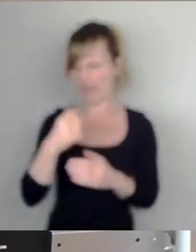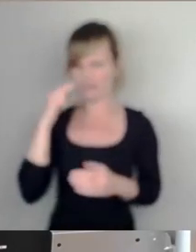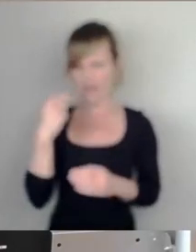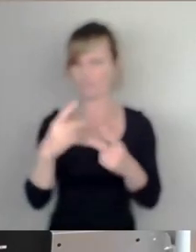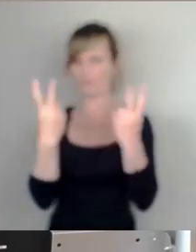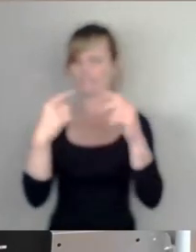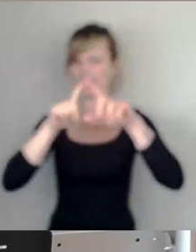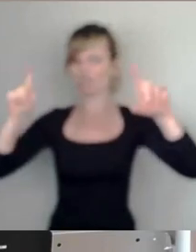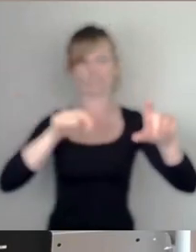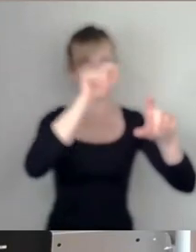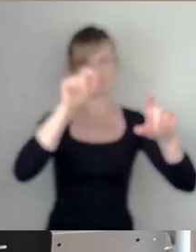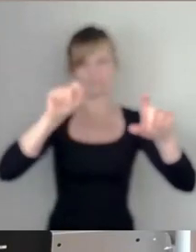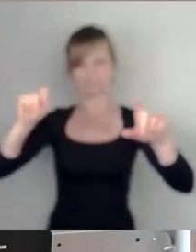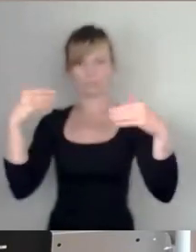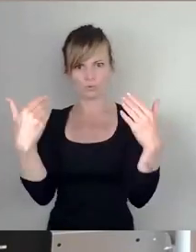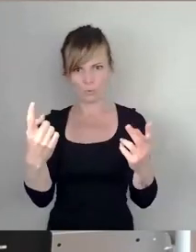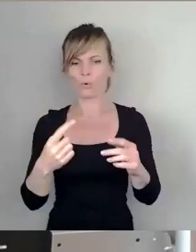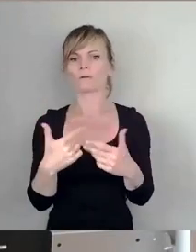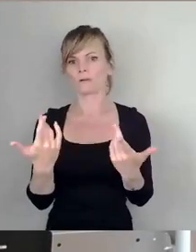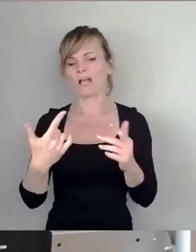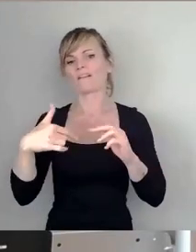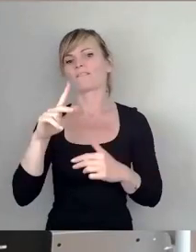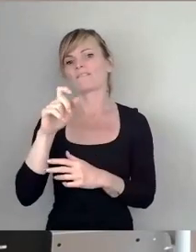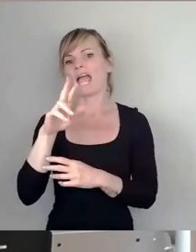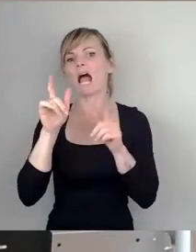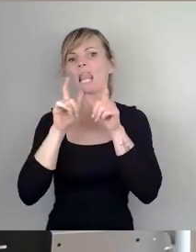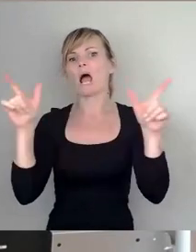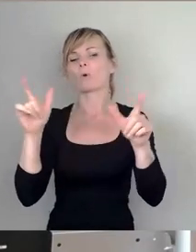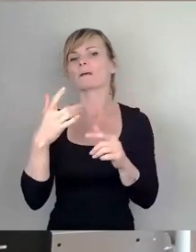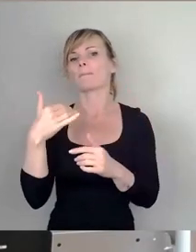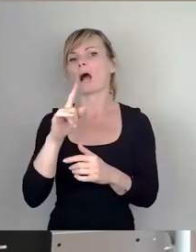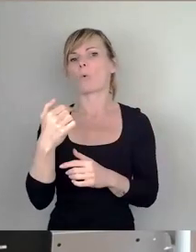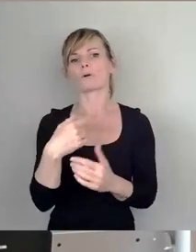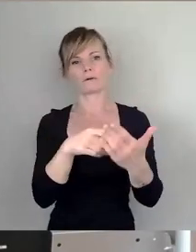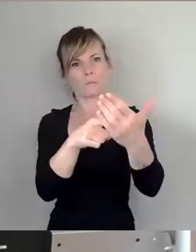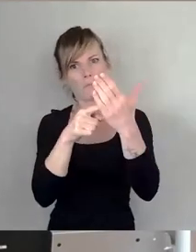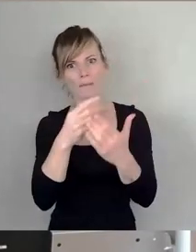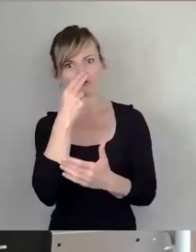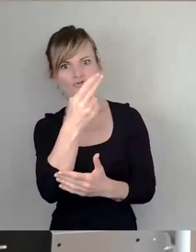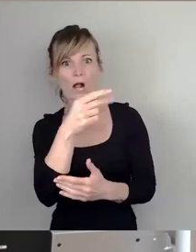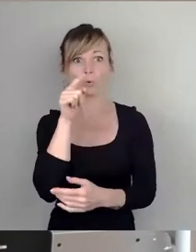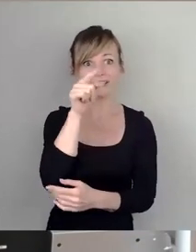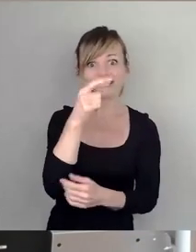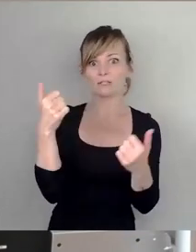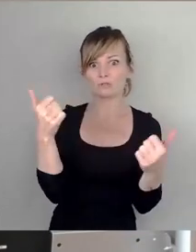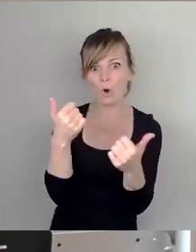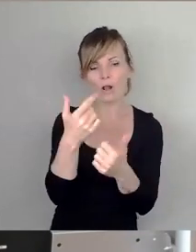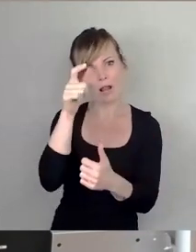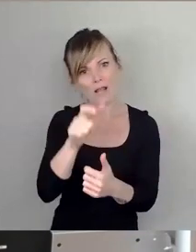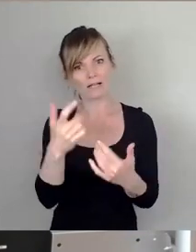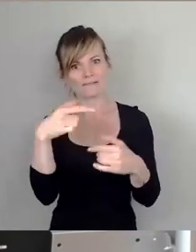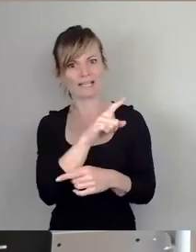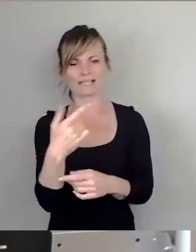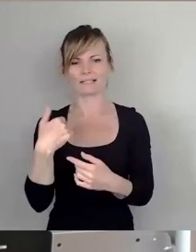Schild, so ist das eine Verlautbarung. Seht her, der war toll, die hat was Tolles gemacht, erinnert euch dieses